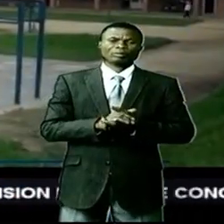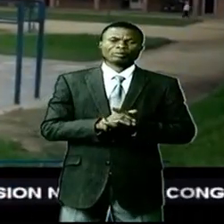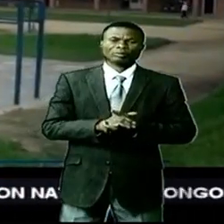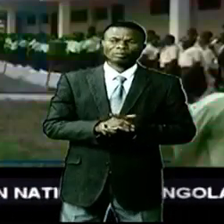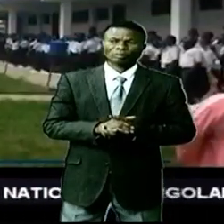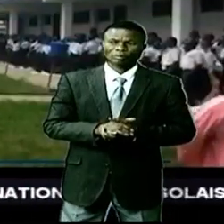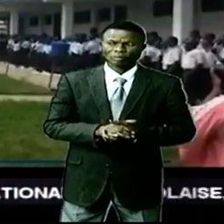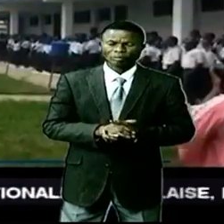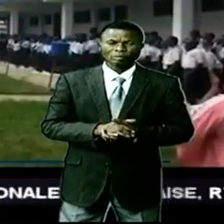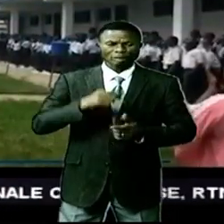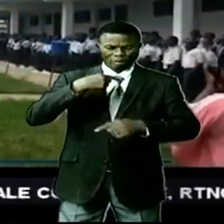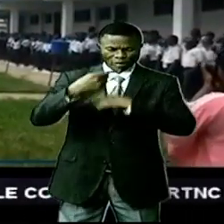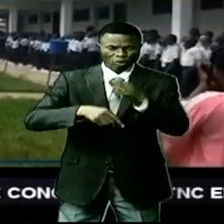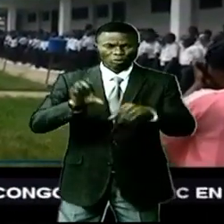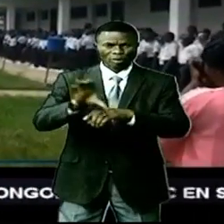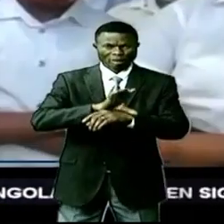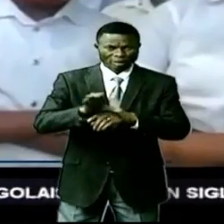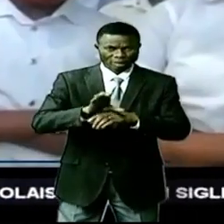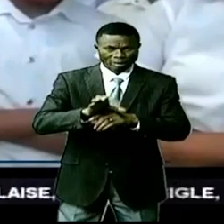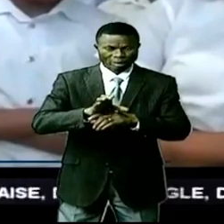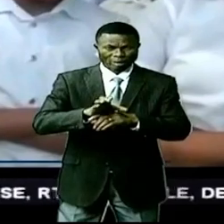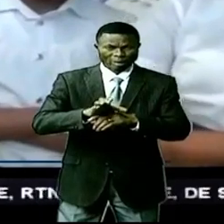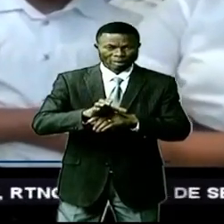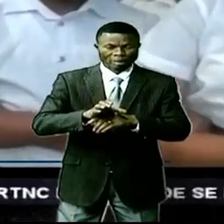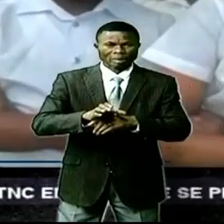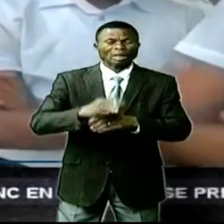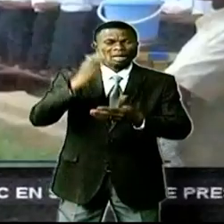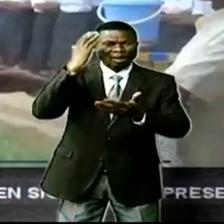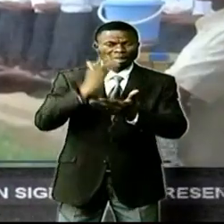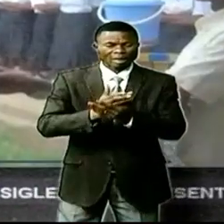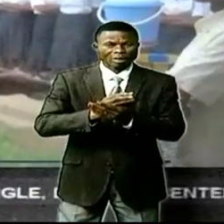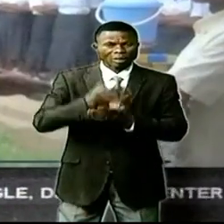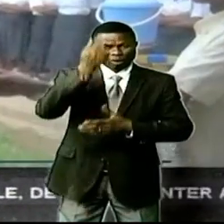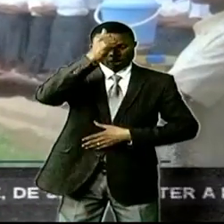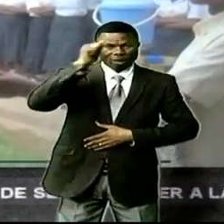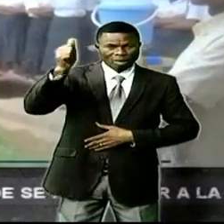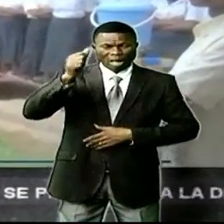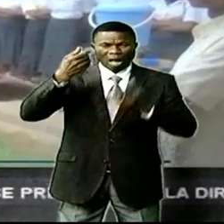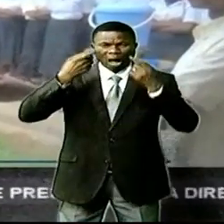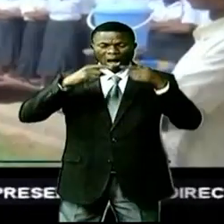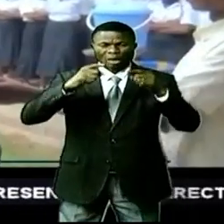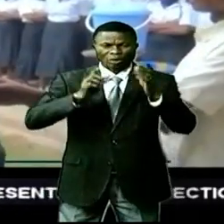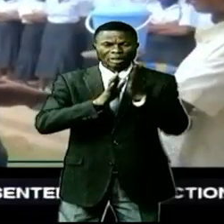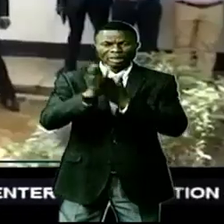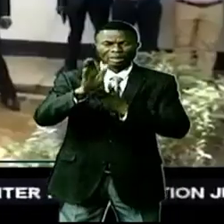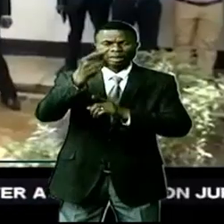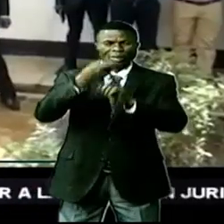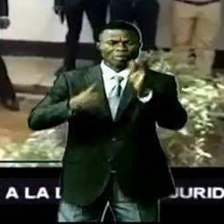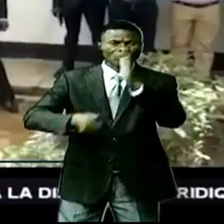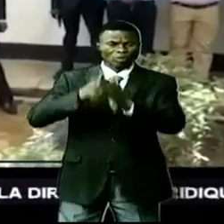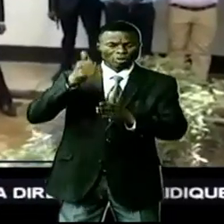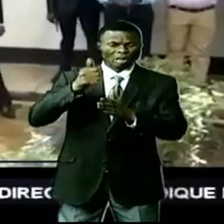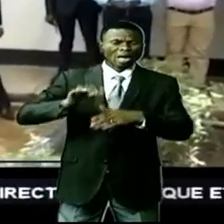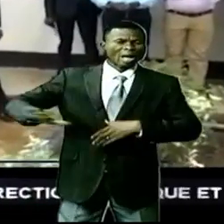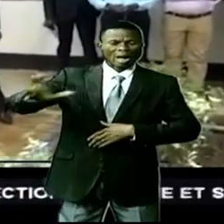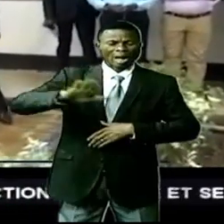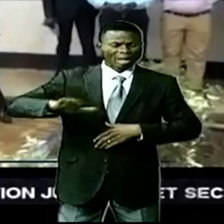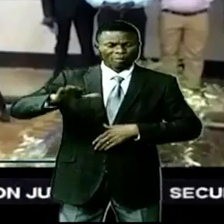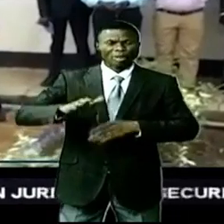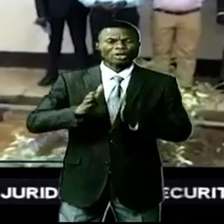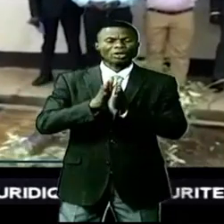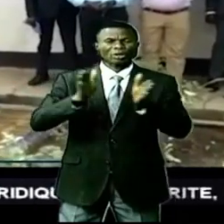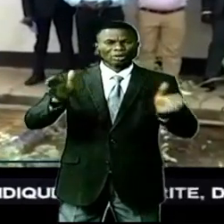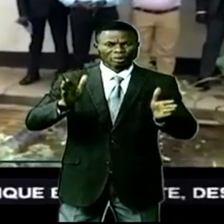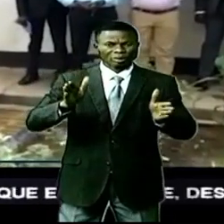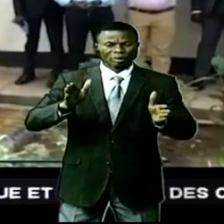La reprise de cours et l'évée de la grève annoncée pour le 15 novembre dernier sur l'ensemble du territoire national